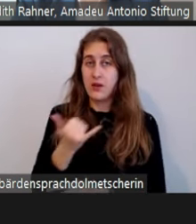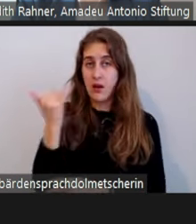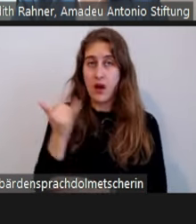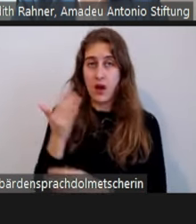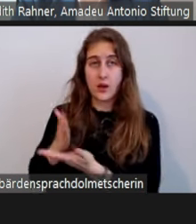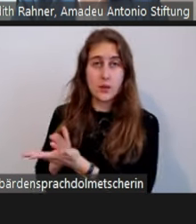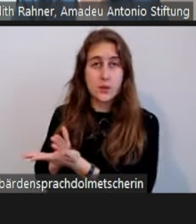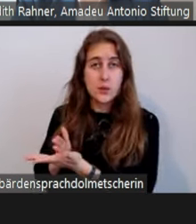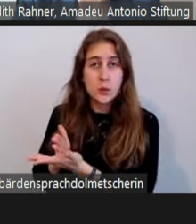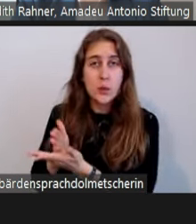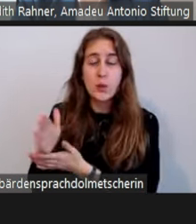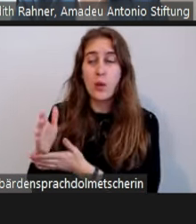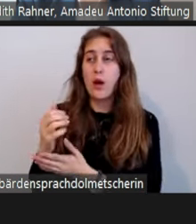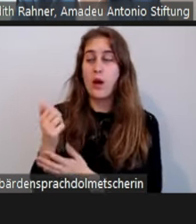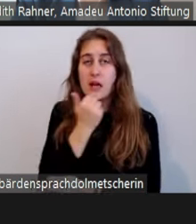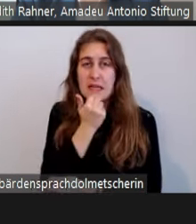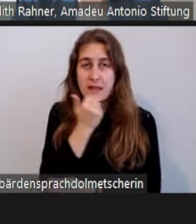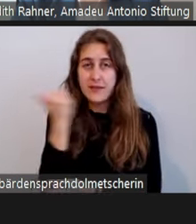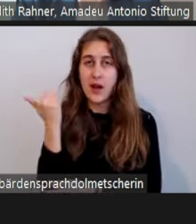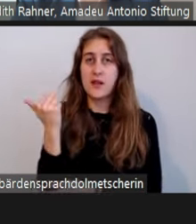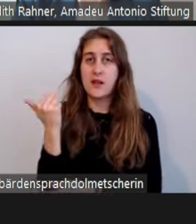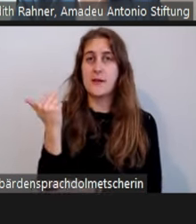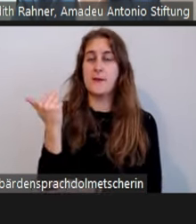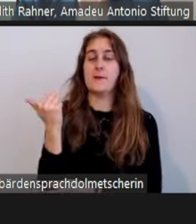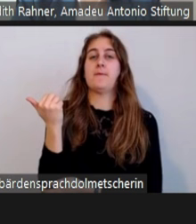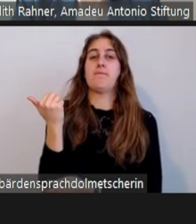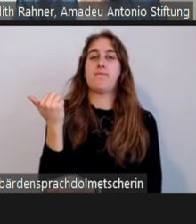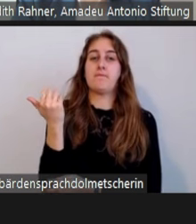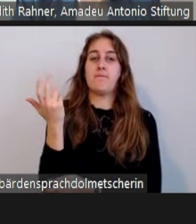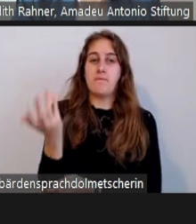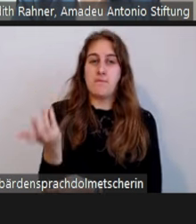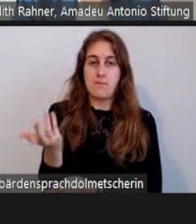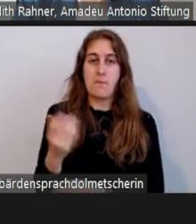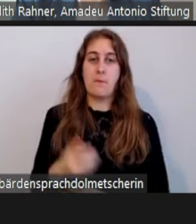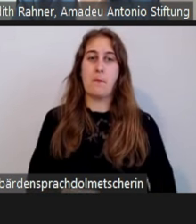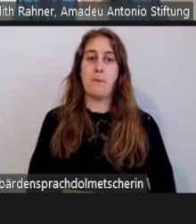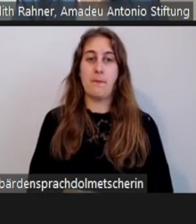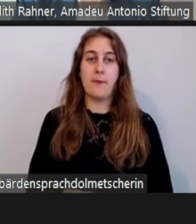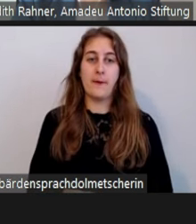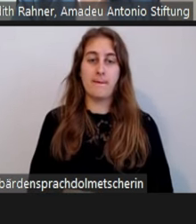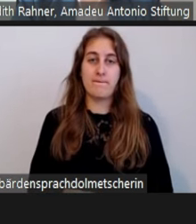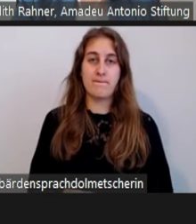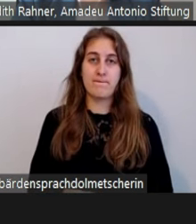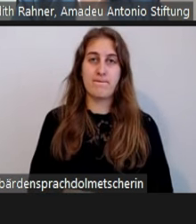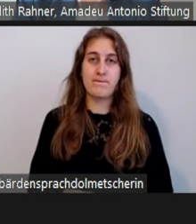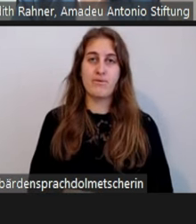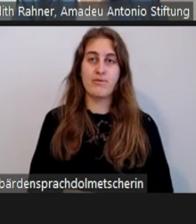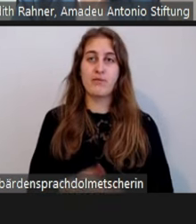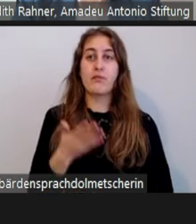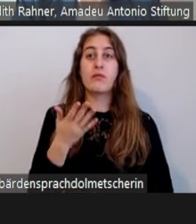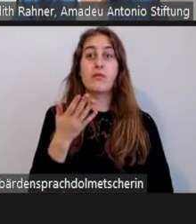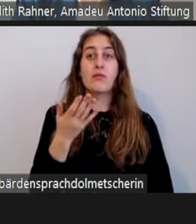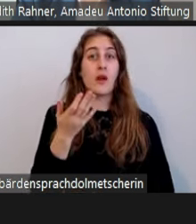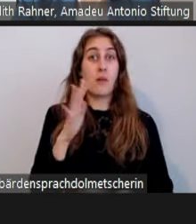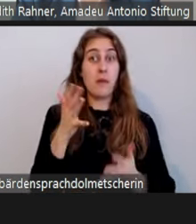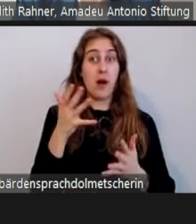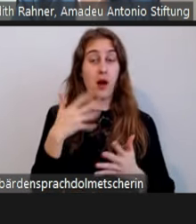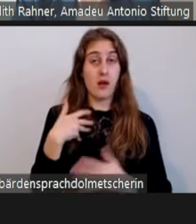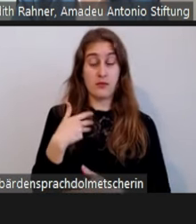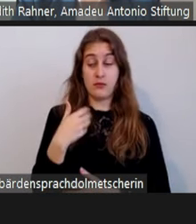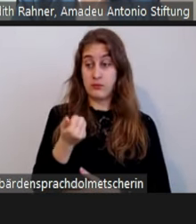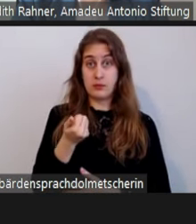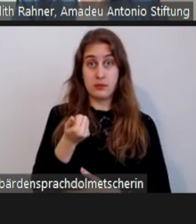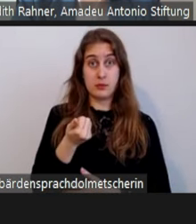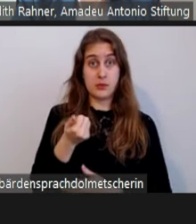Dynamiken handelt, wo teilweise ein Vorfall zum Beispiel auch bedeuten kann, dass über Tage hinweg massenhafte